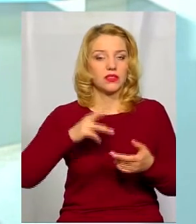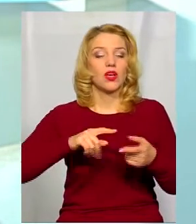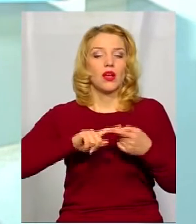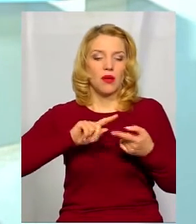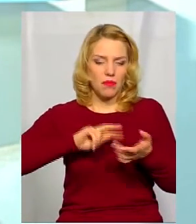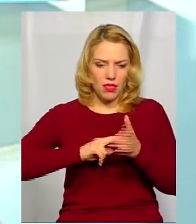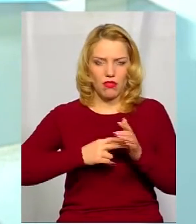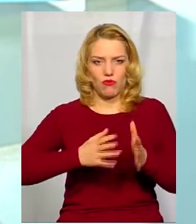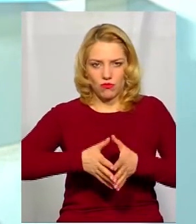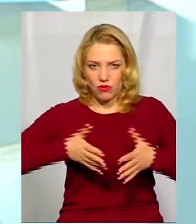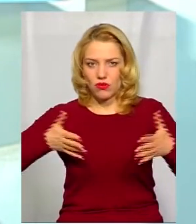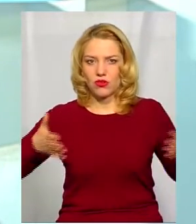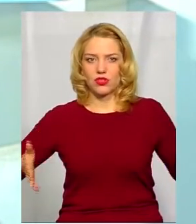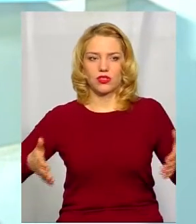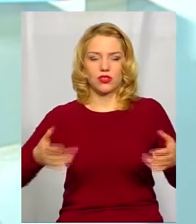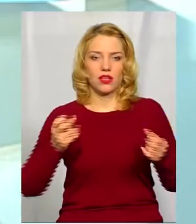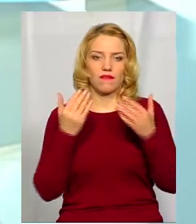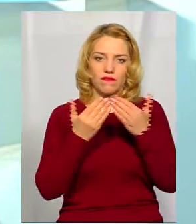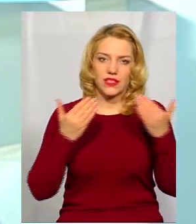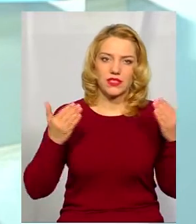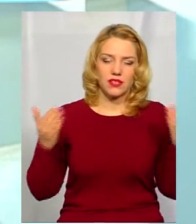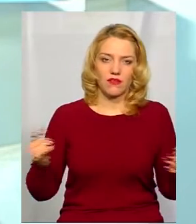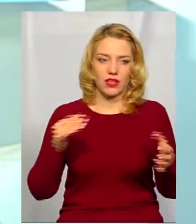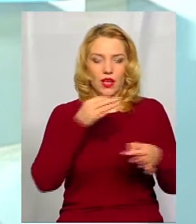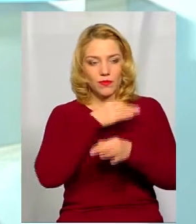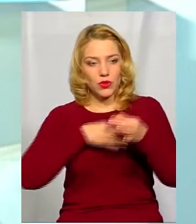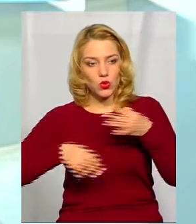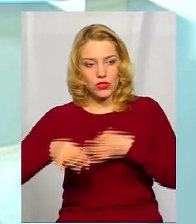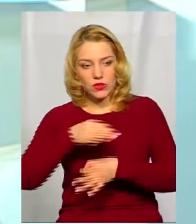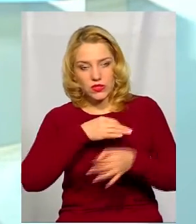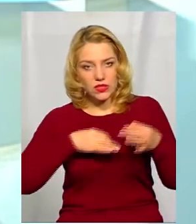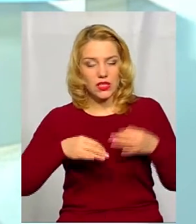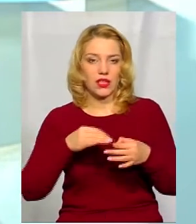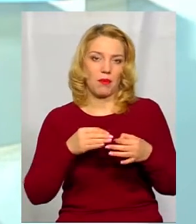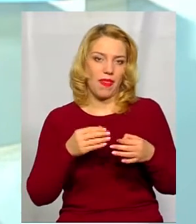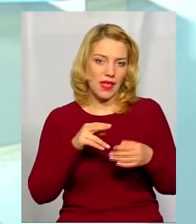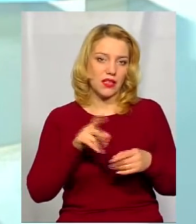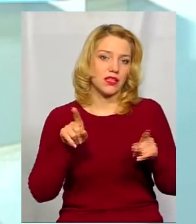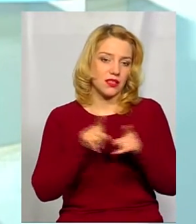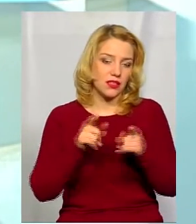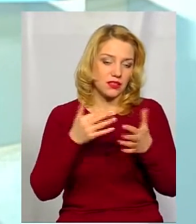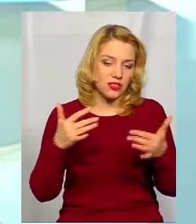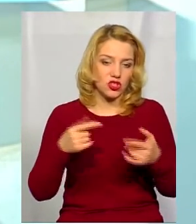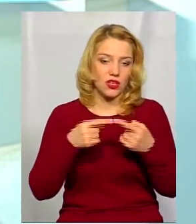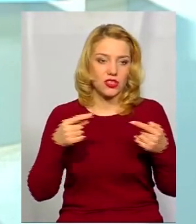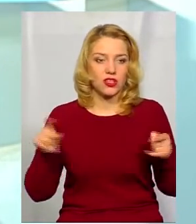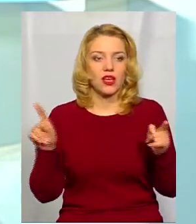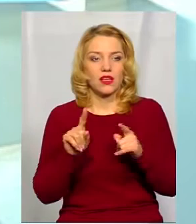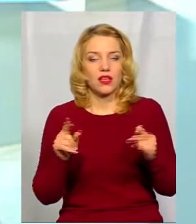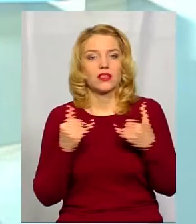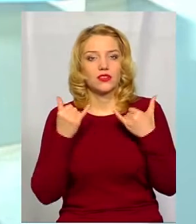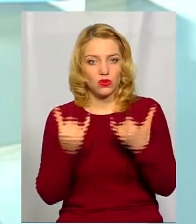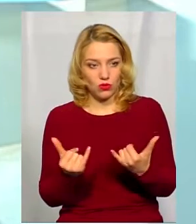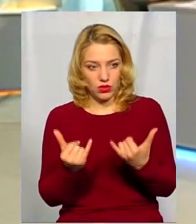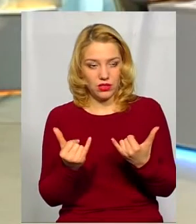розширити горизонти і в плані виставок, і в плані дискусійних панелей, і інших відповідно тих речей, які сьогодні